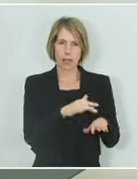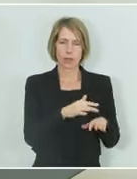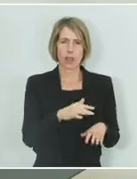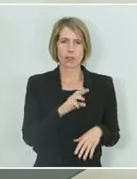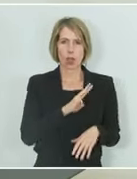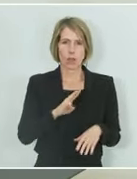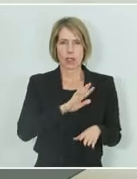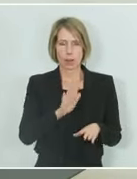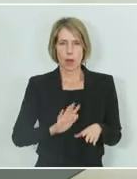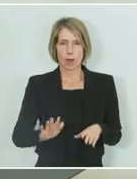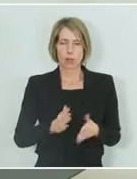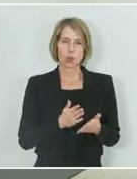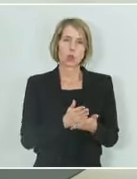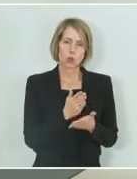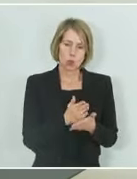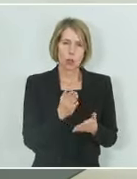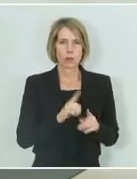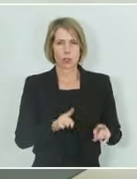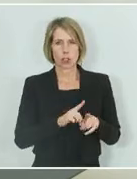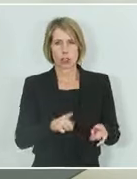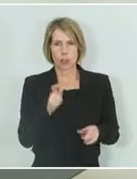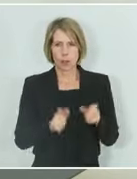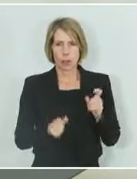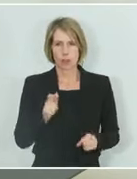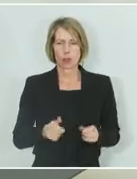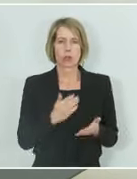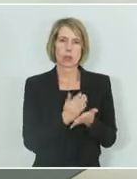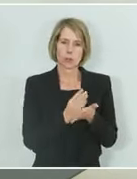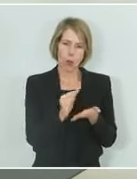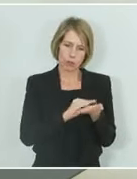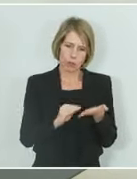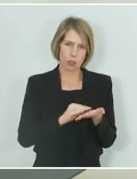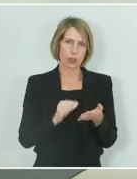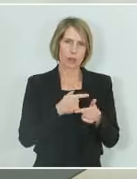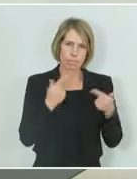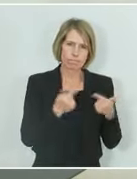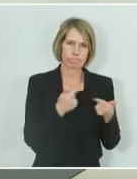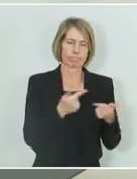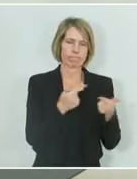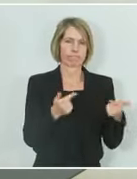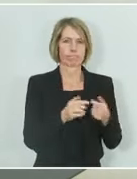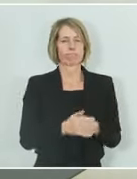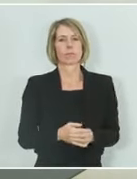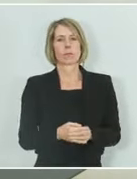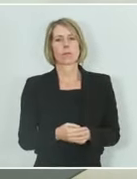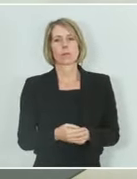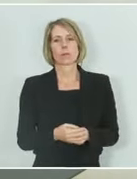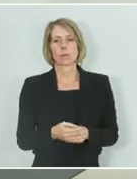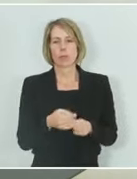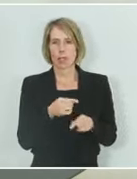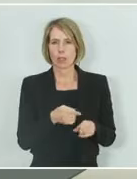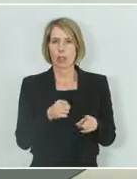durch verschiedene Akteure beschrieben. Er hat den Angriffskrieg in der Ukraine